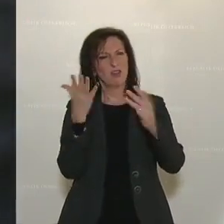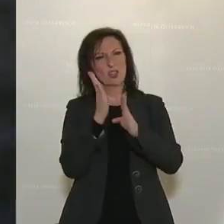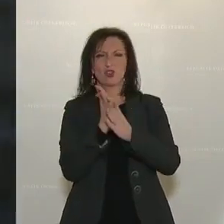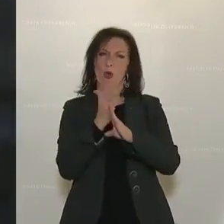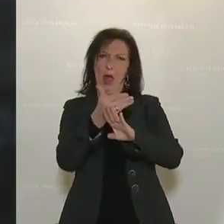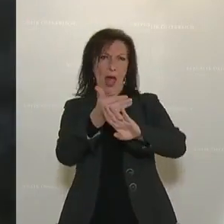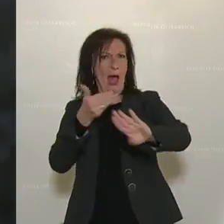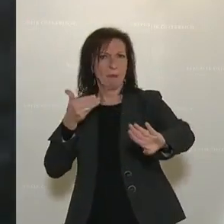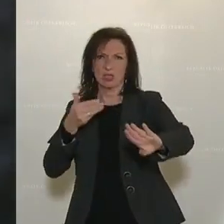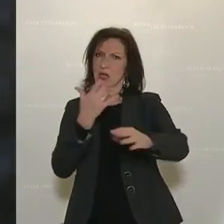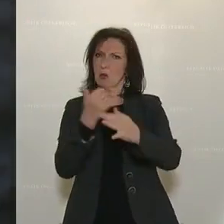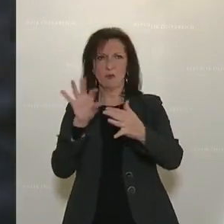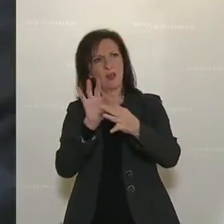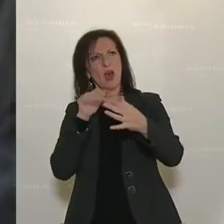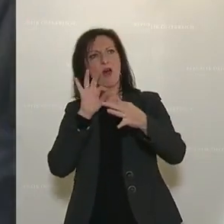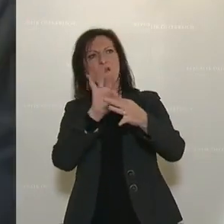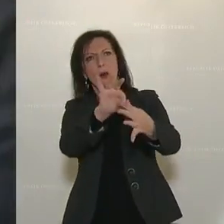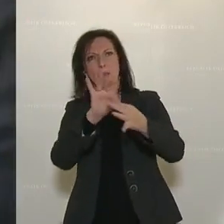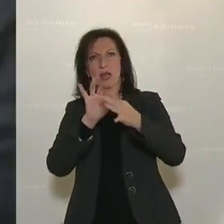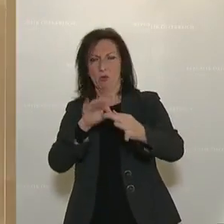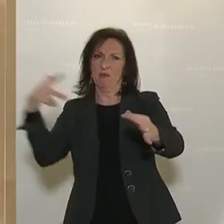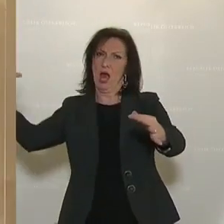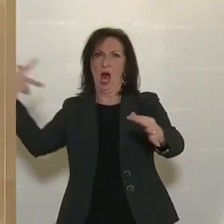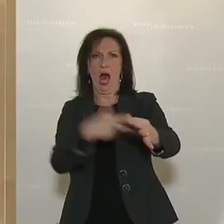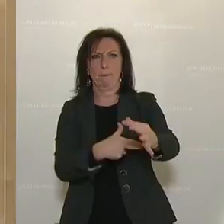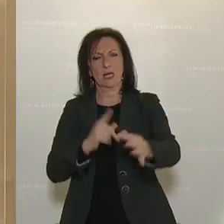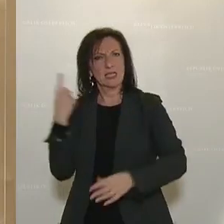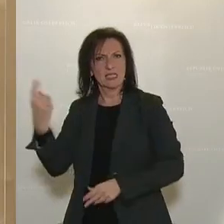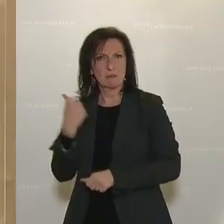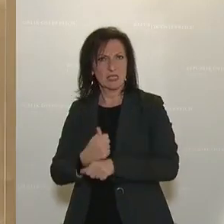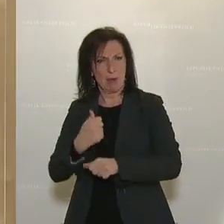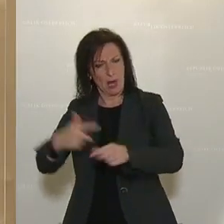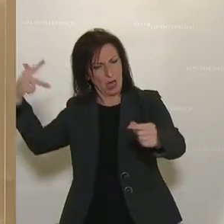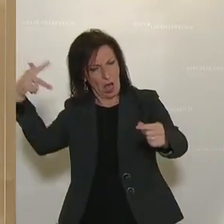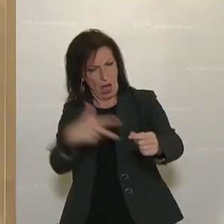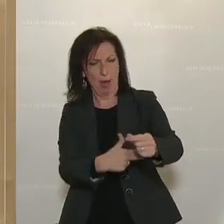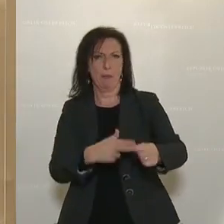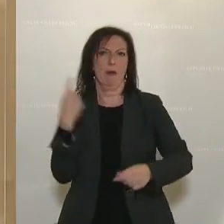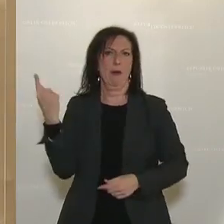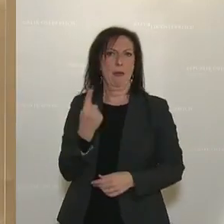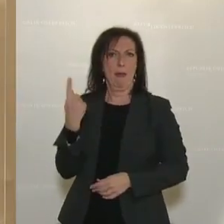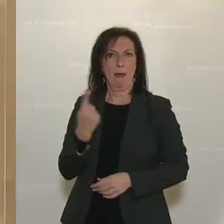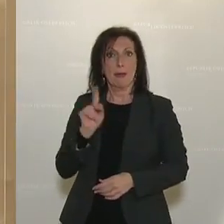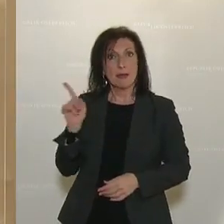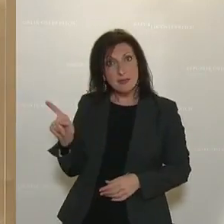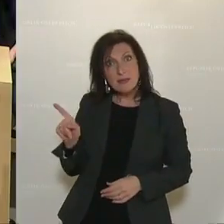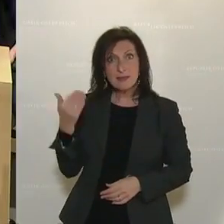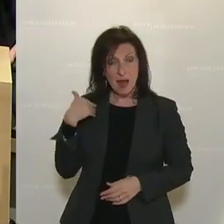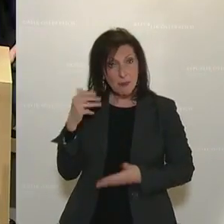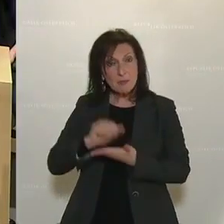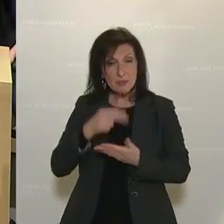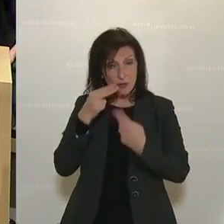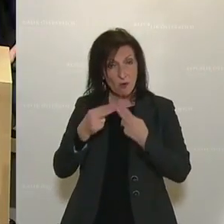sich von den Fakten befreit. Jetzt haben Sie sich von der Bevölkerung abgekapselt. Und das, was Sie dort gesagt haben, diese